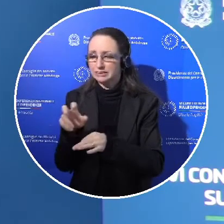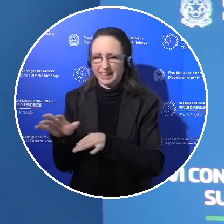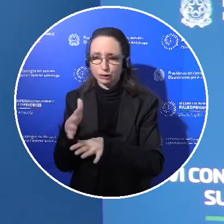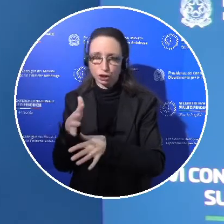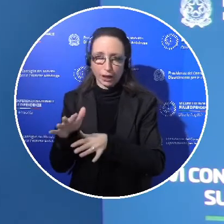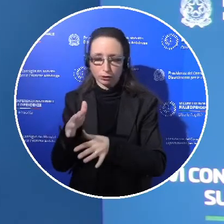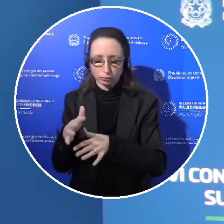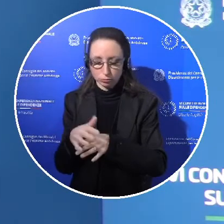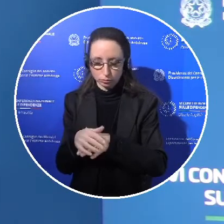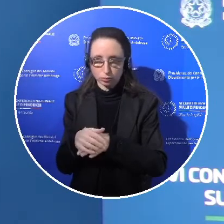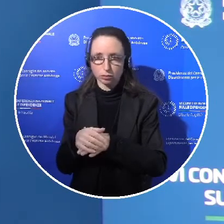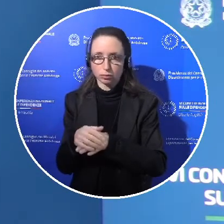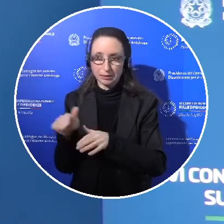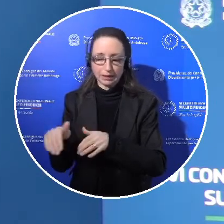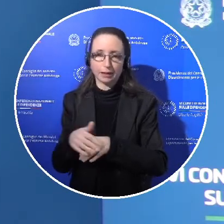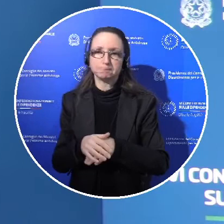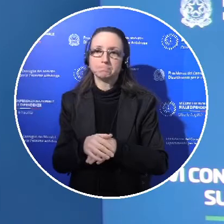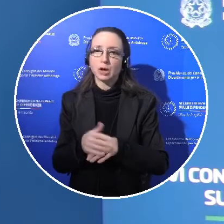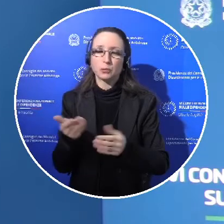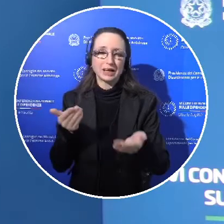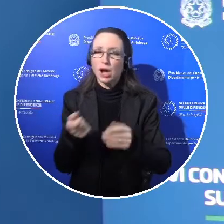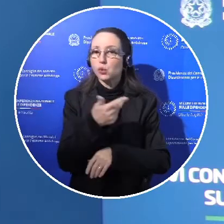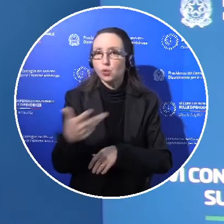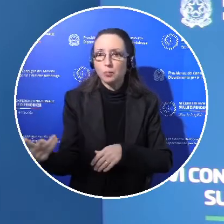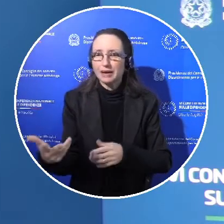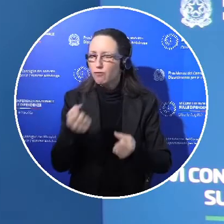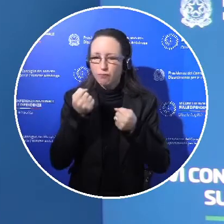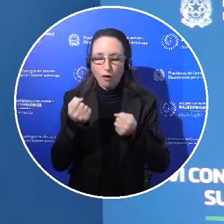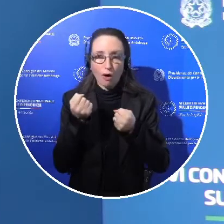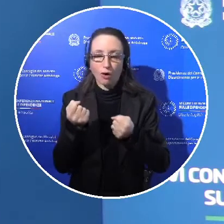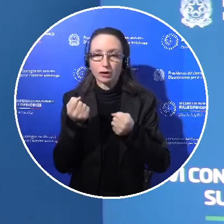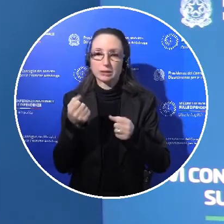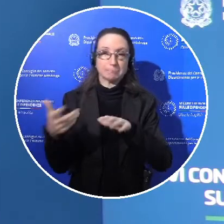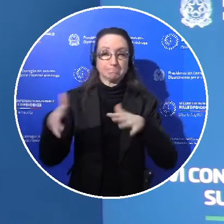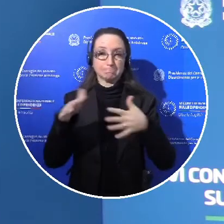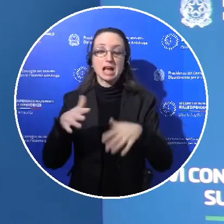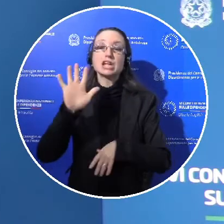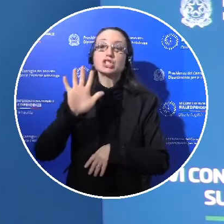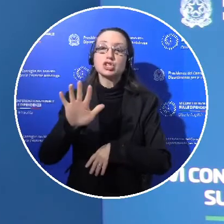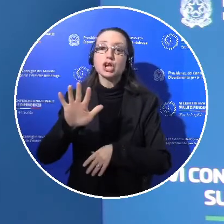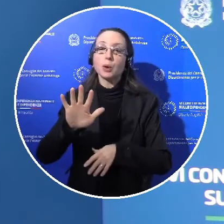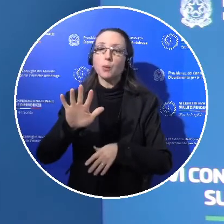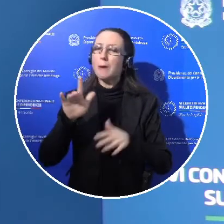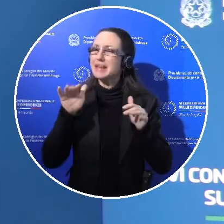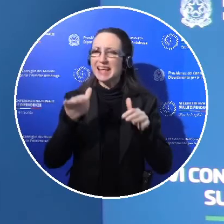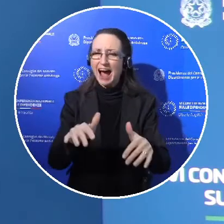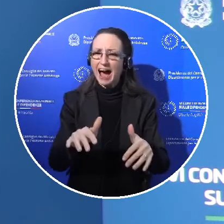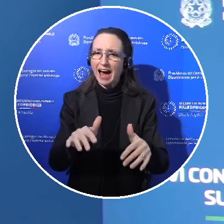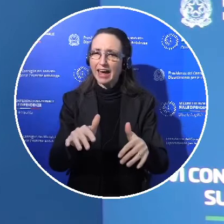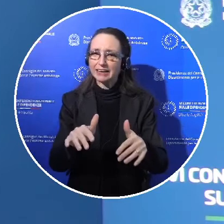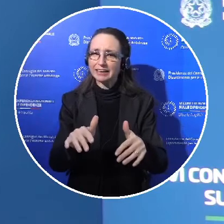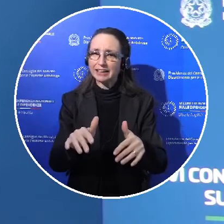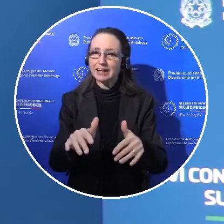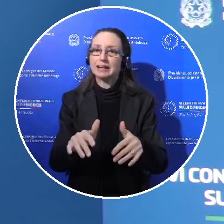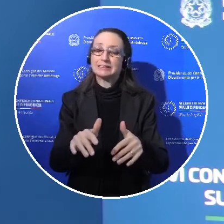molto alti e parliamo di un controvalore di mercato soltanto nel 2020 di circa 5 miliardi a favore della criminalità organizzata che noi abbiamo